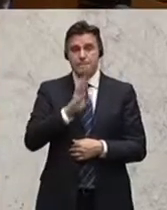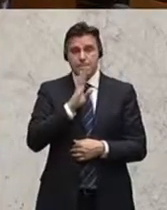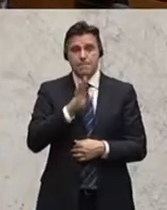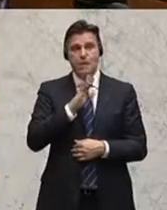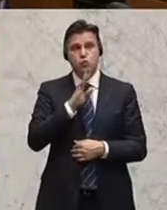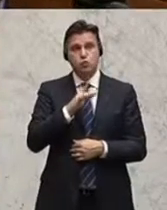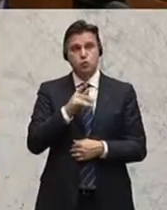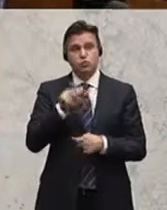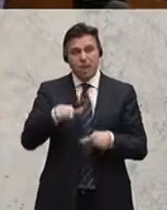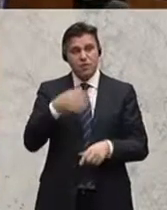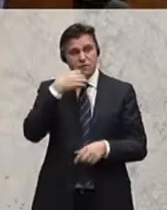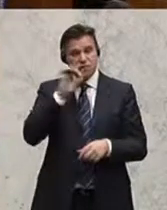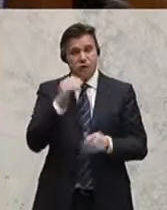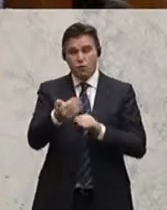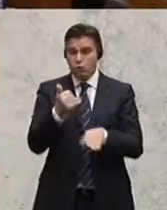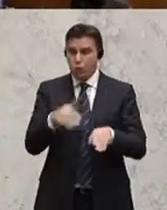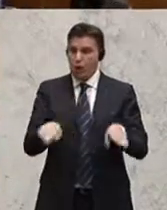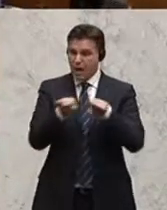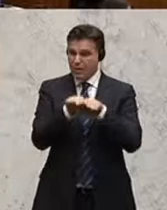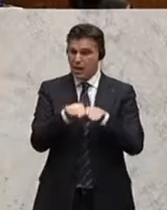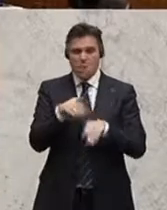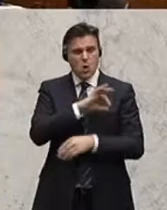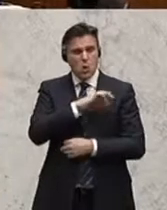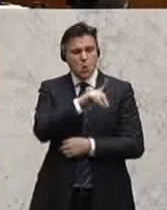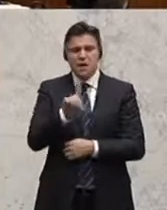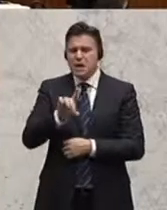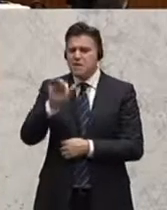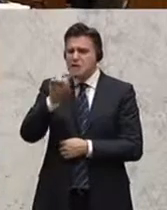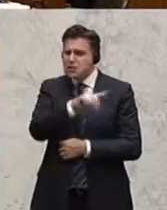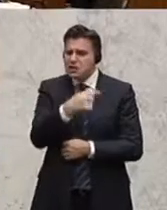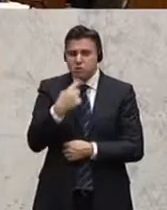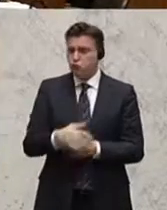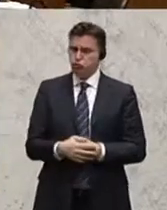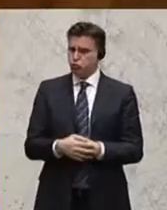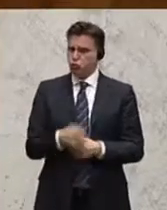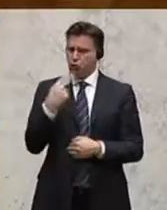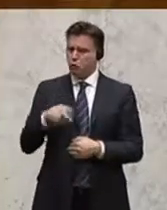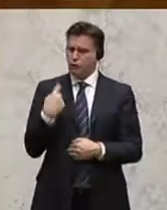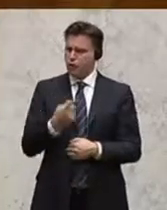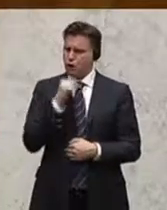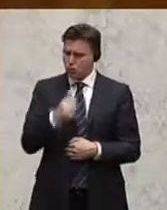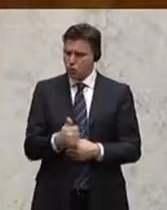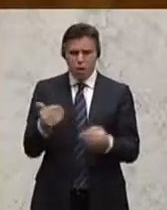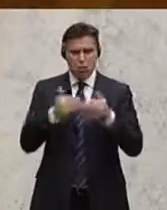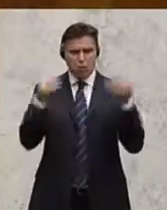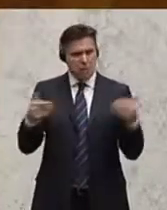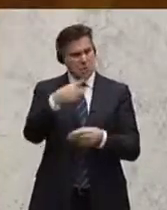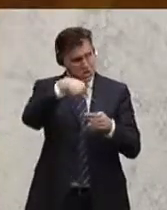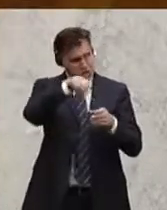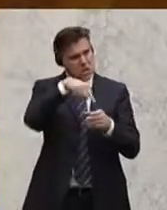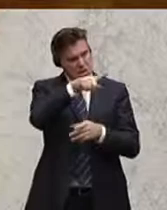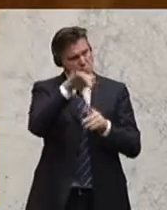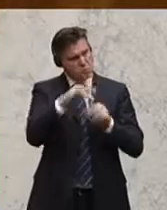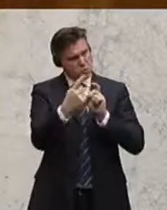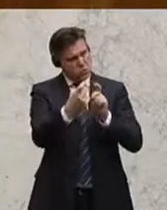angeglichen werden, ich aber heute von der Kollegin Dietrich höre, dass das ganz klar nicht die Linie ist, dann haben Sie, glaube ich, einen Diskussionsbedarf